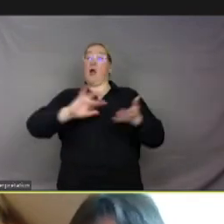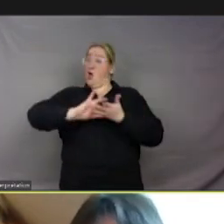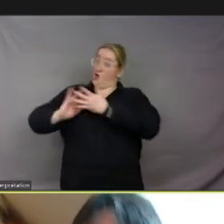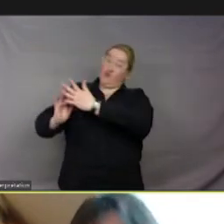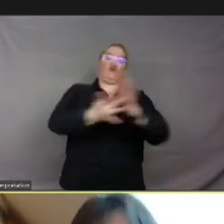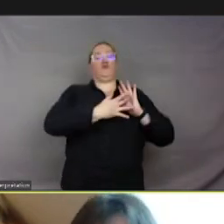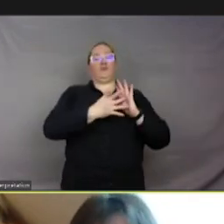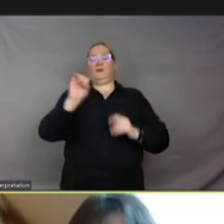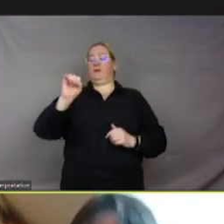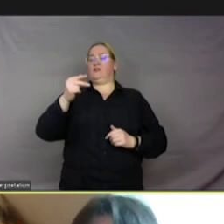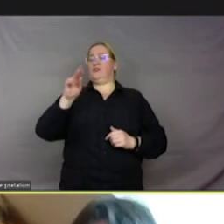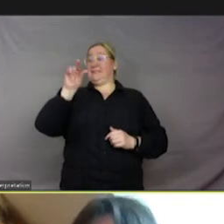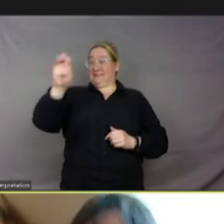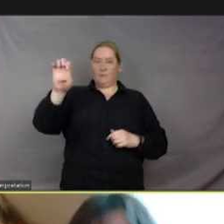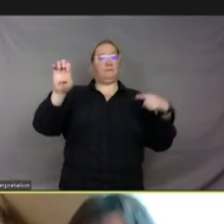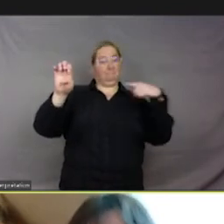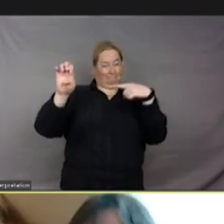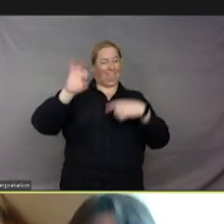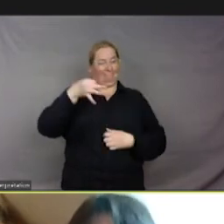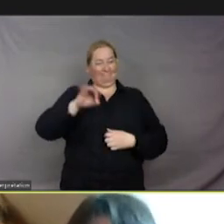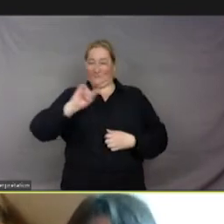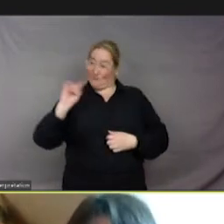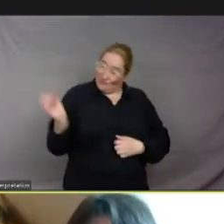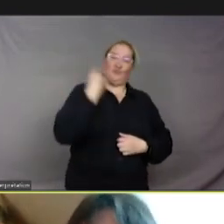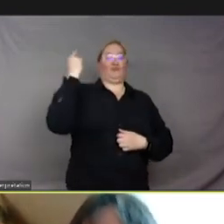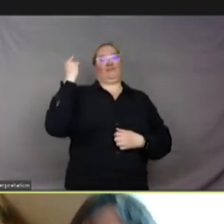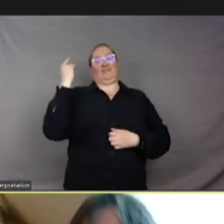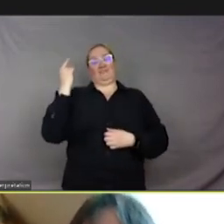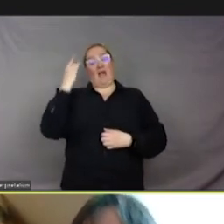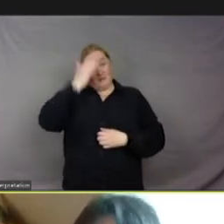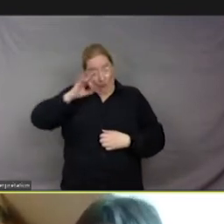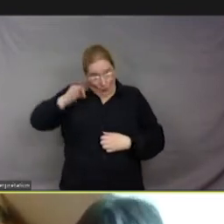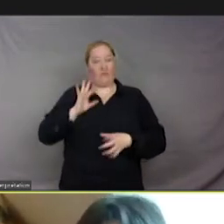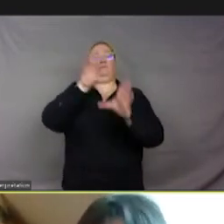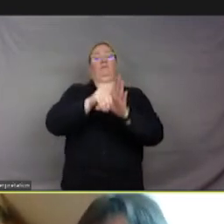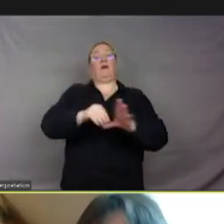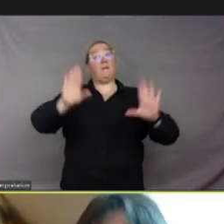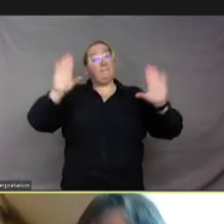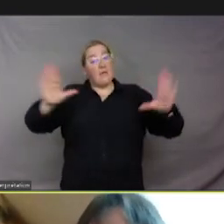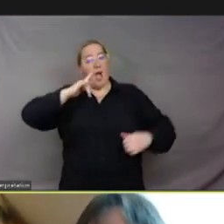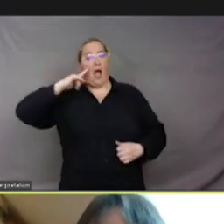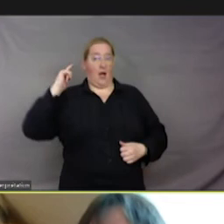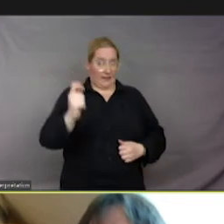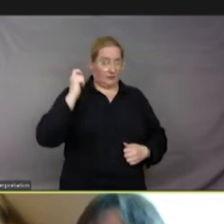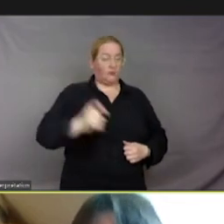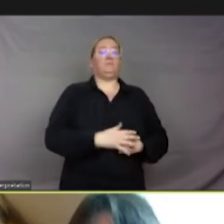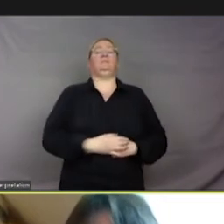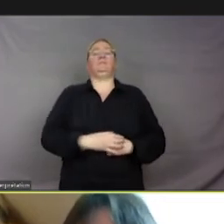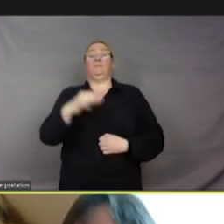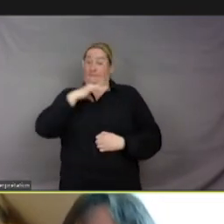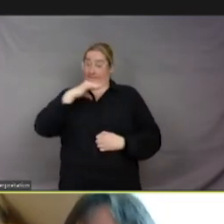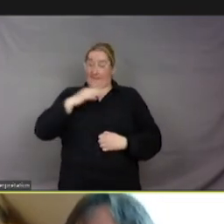sensibles » et effectivement, tous les animaux sont sensibles. Oui, mais attention, certains